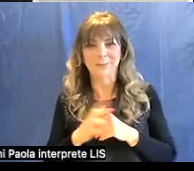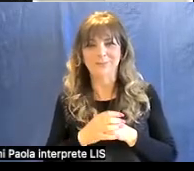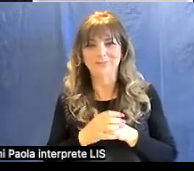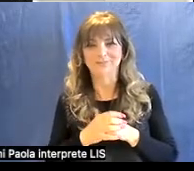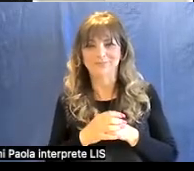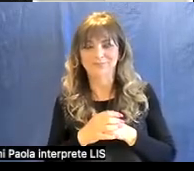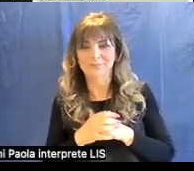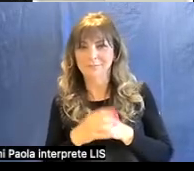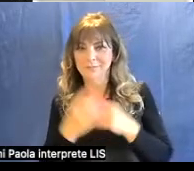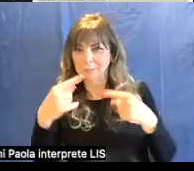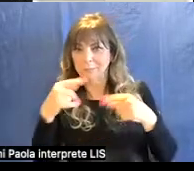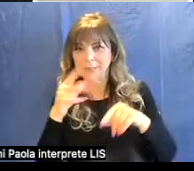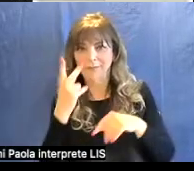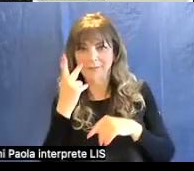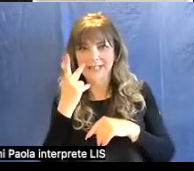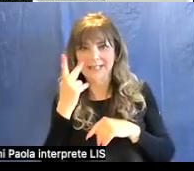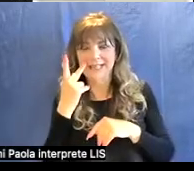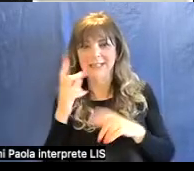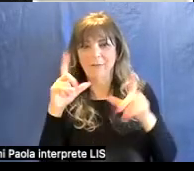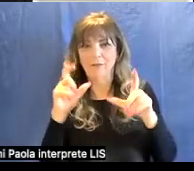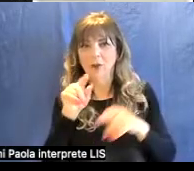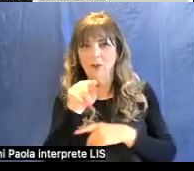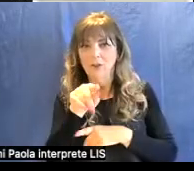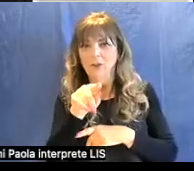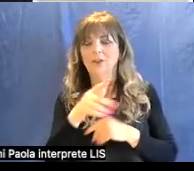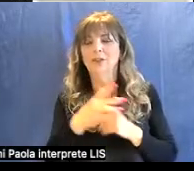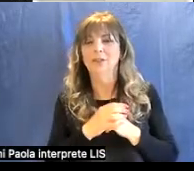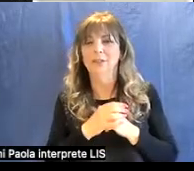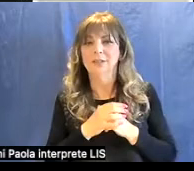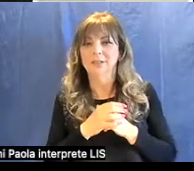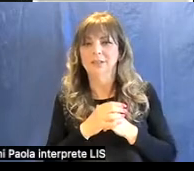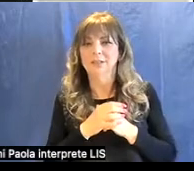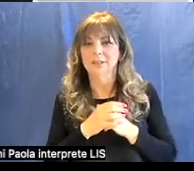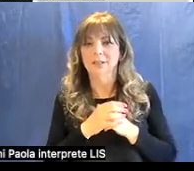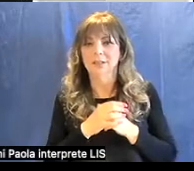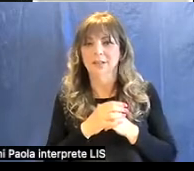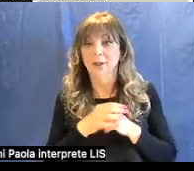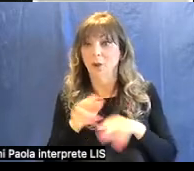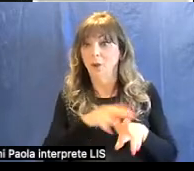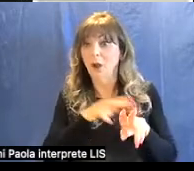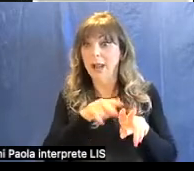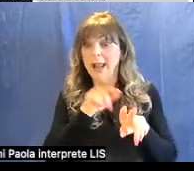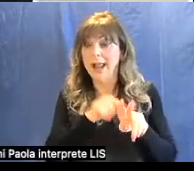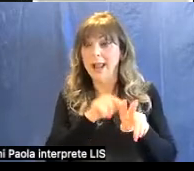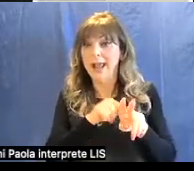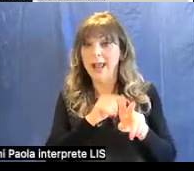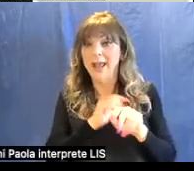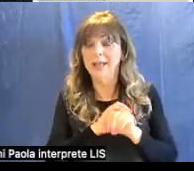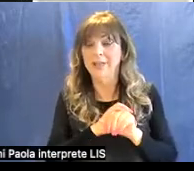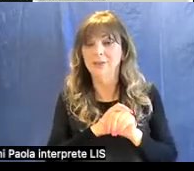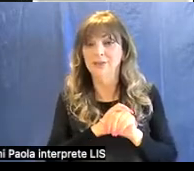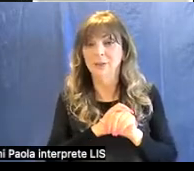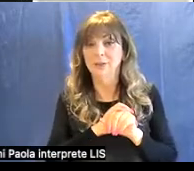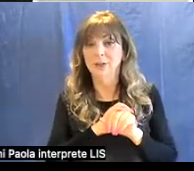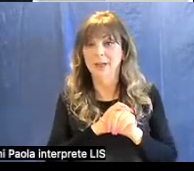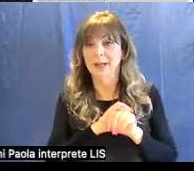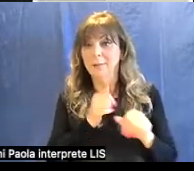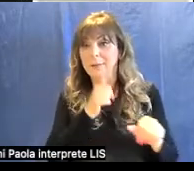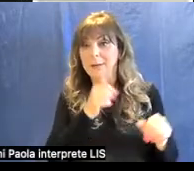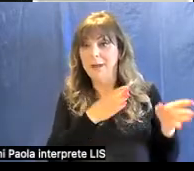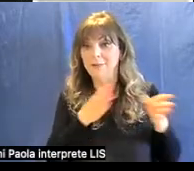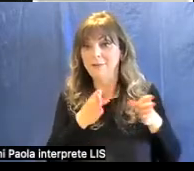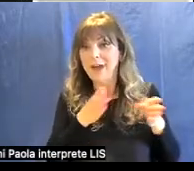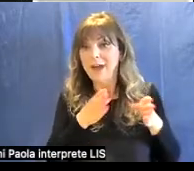Ecco qui vedete queste foto. Ecco, era un collegio che nella sua prima fase era molto